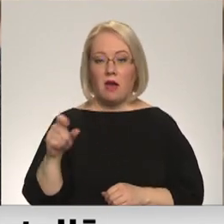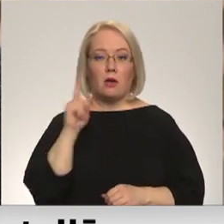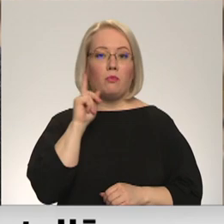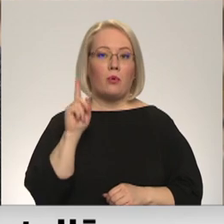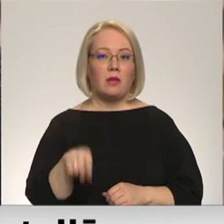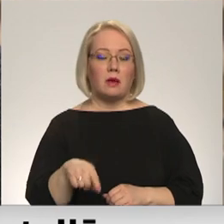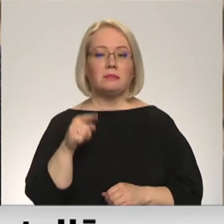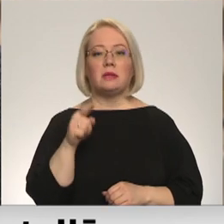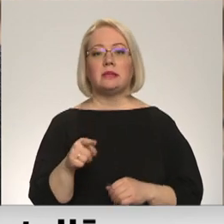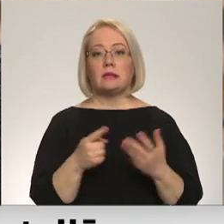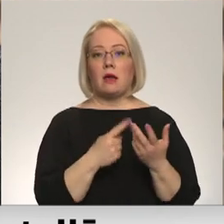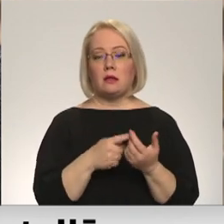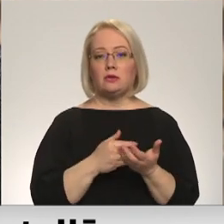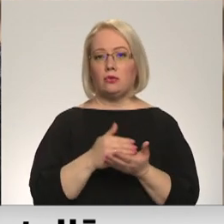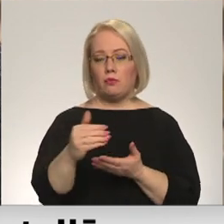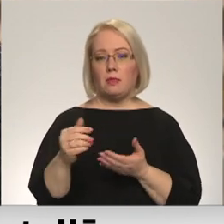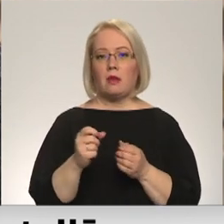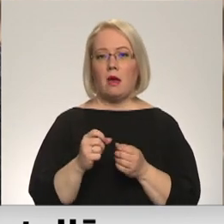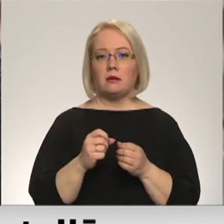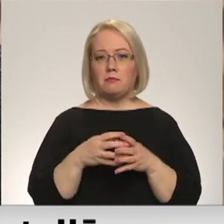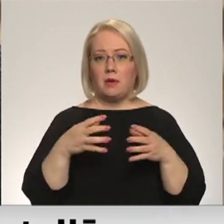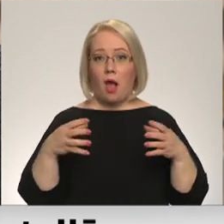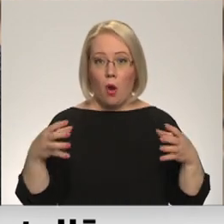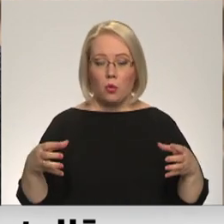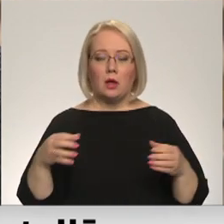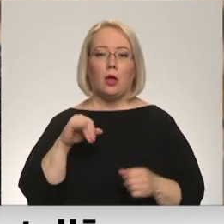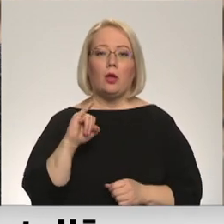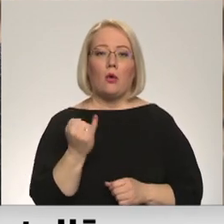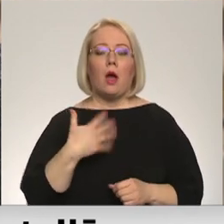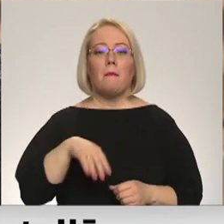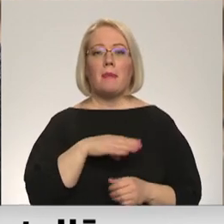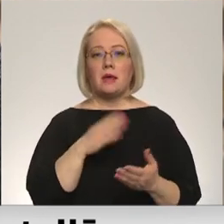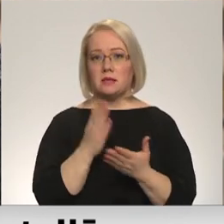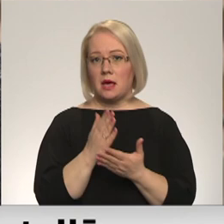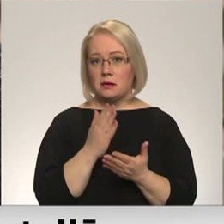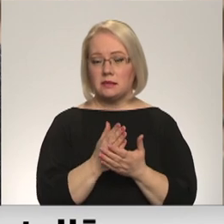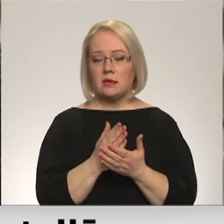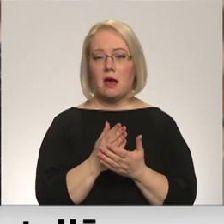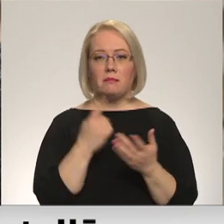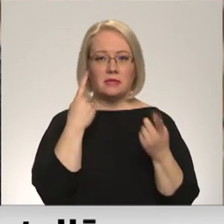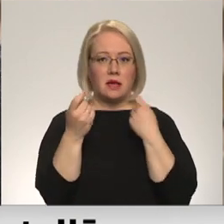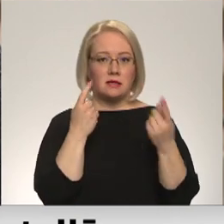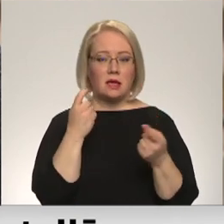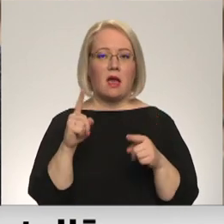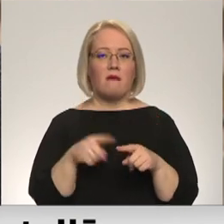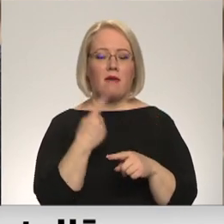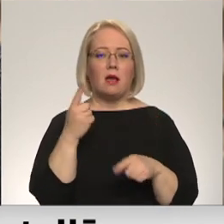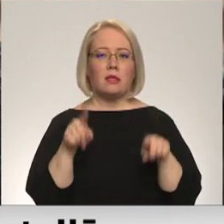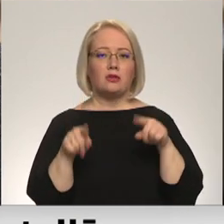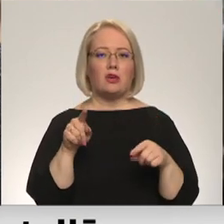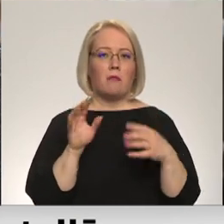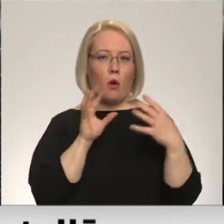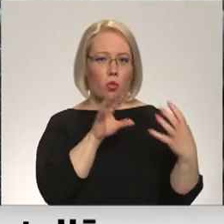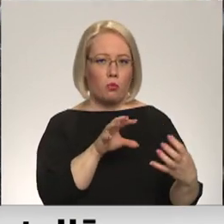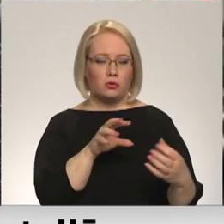šis skaitls turpinās pieaugt, jo mēs esam arī aktīvā saziņā ar vēl. pāris autobusem,